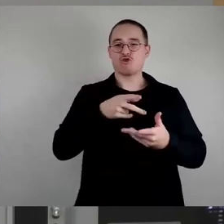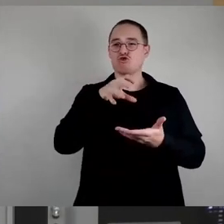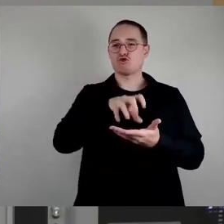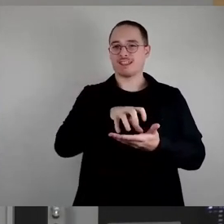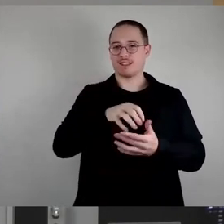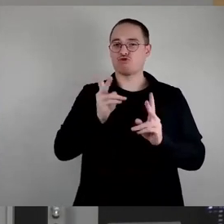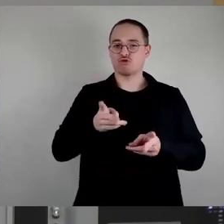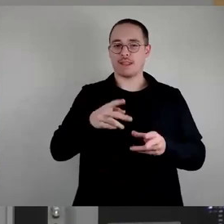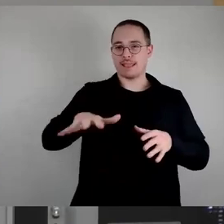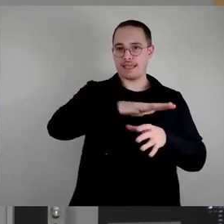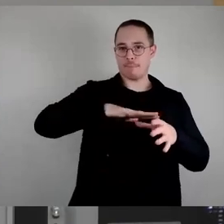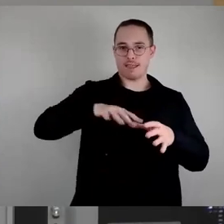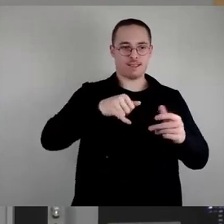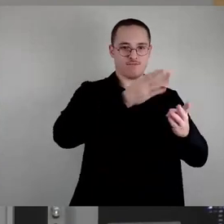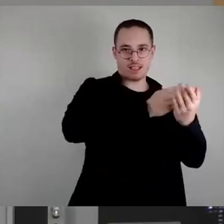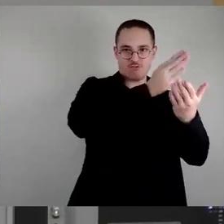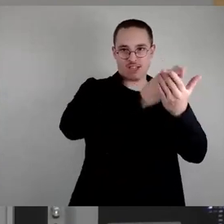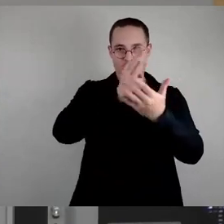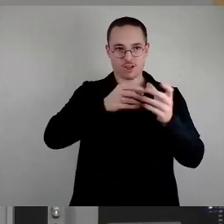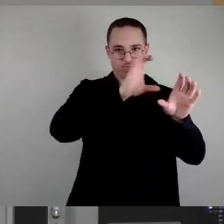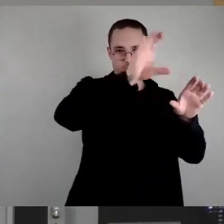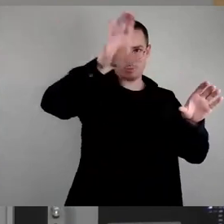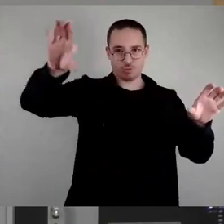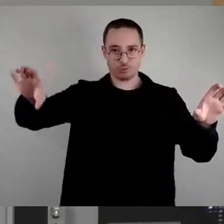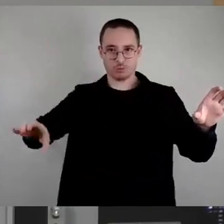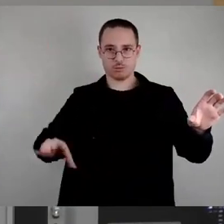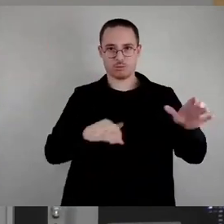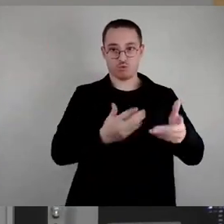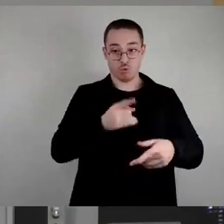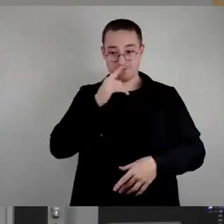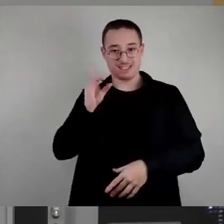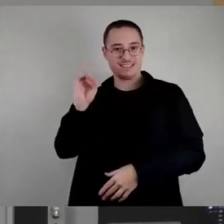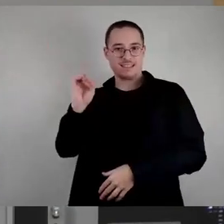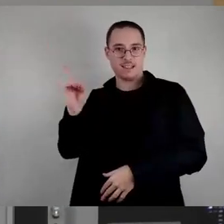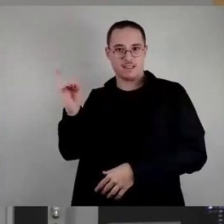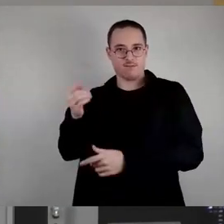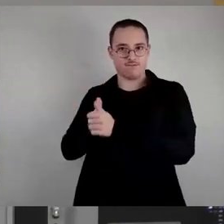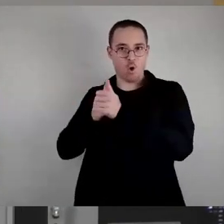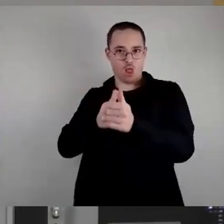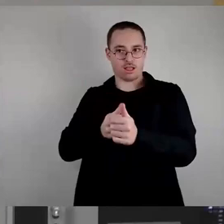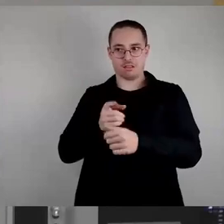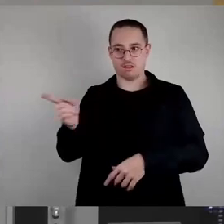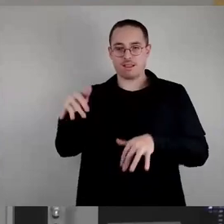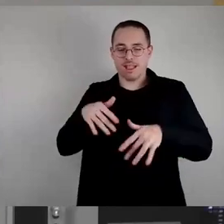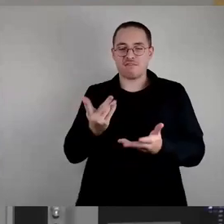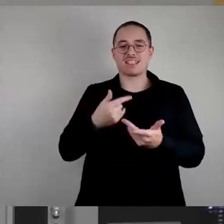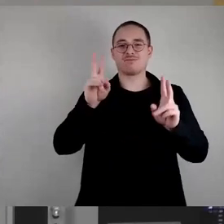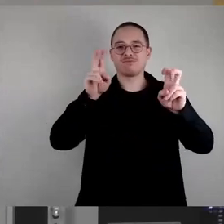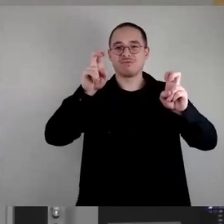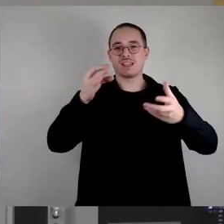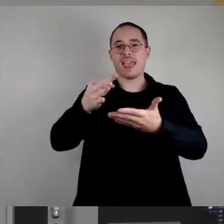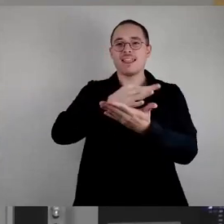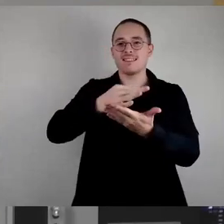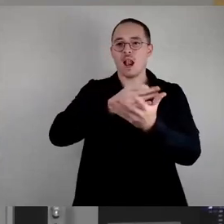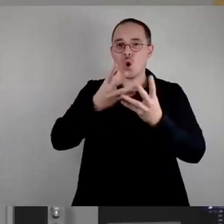dazu, wenn man dem Dissidentenantrag folgt, dass dort quasi Insellösungen entstehen. Und wenn es um die Fragestellung geht,